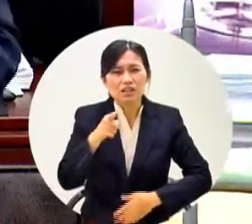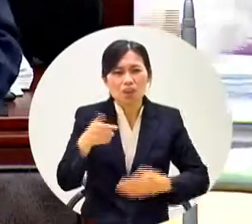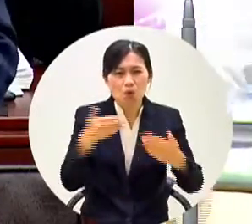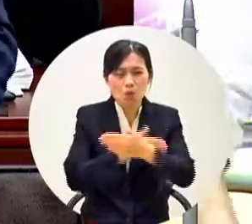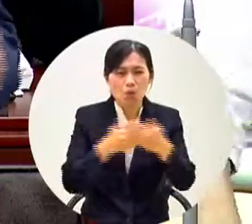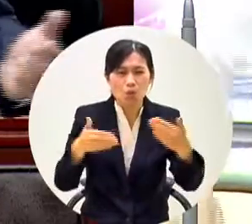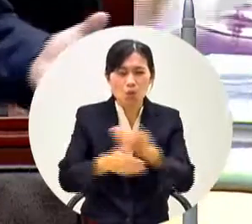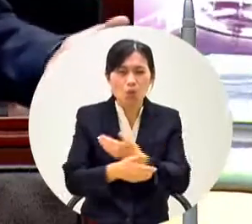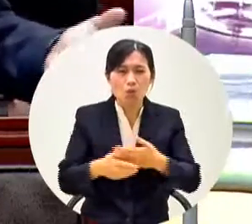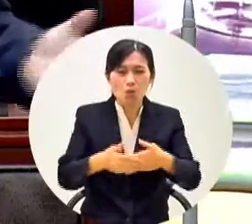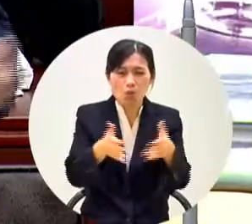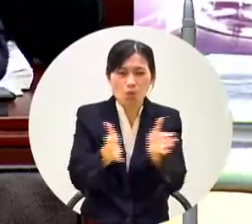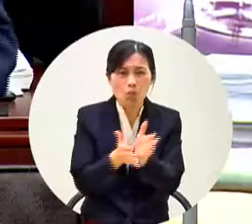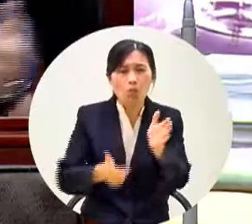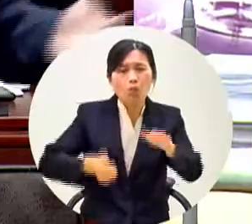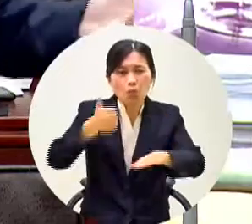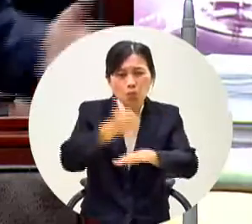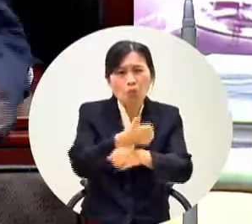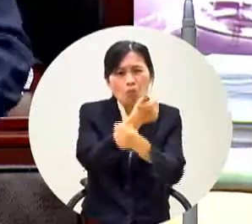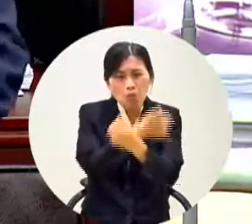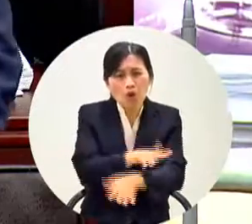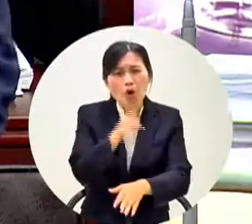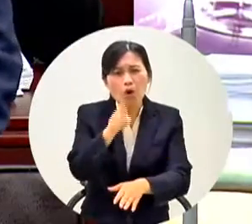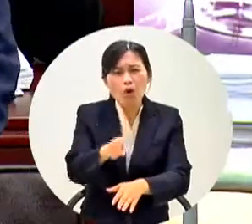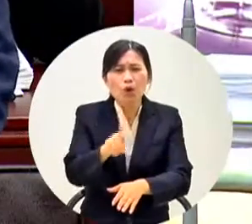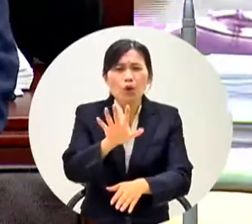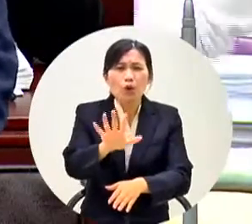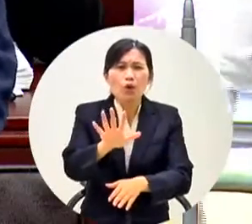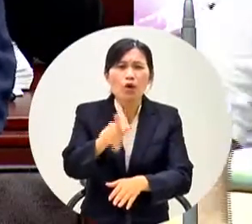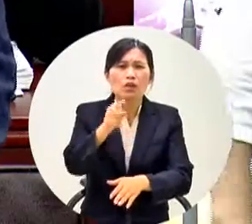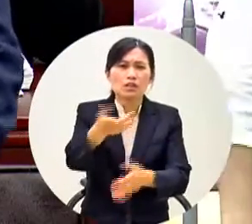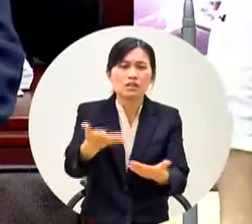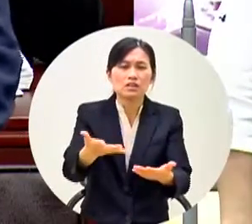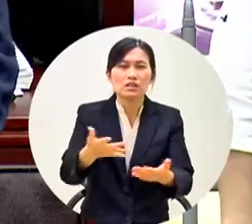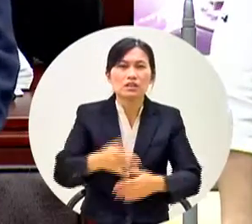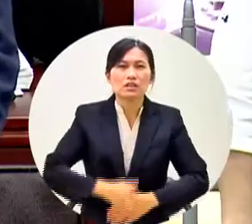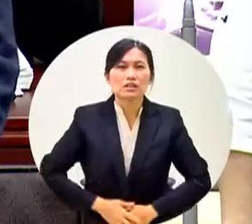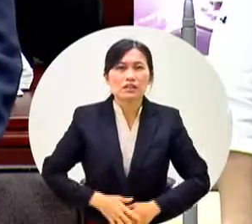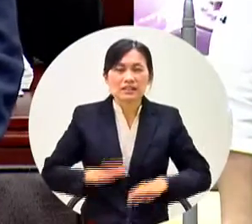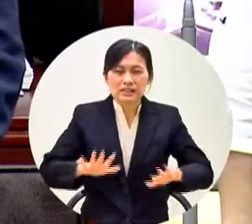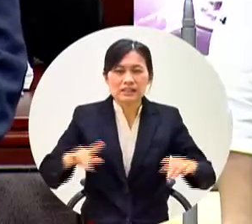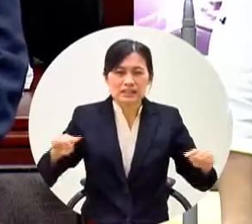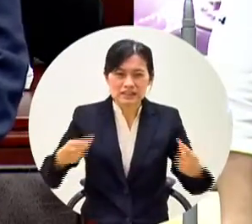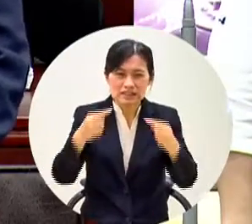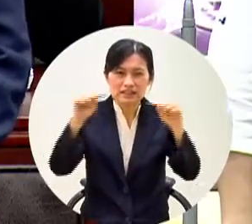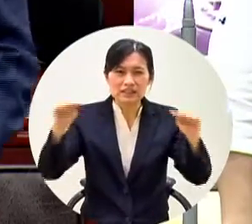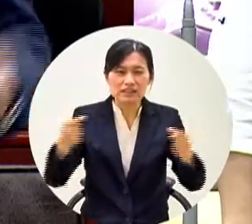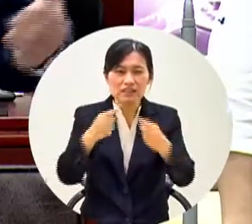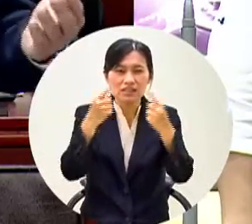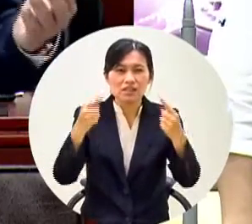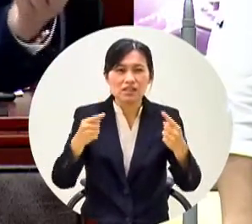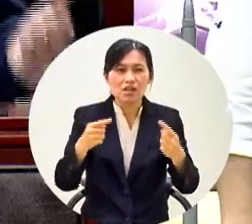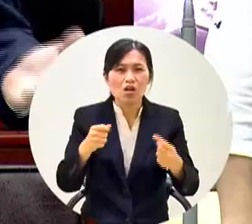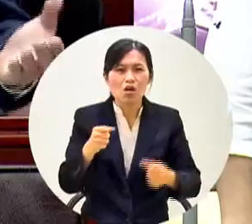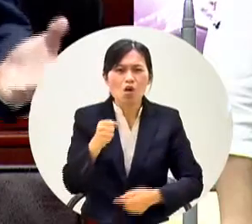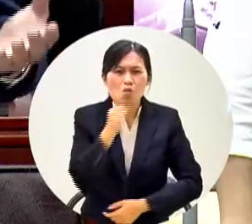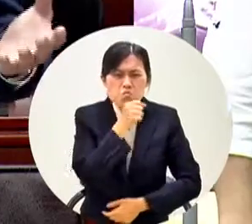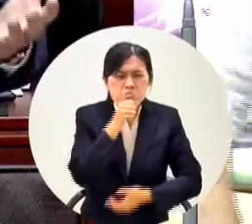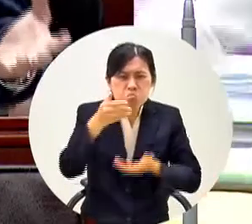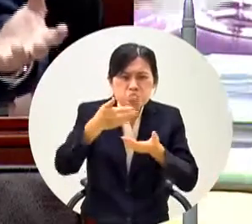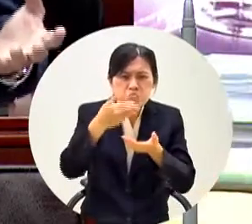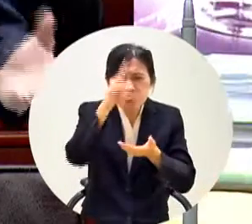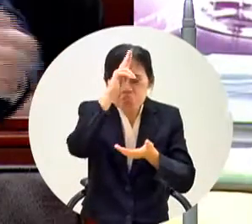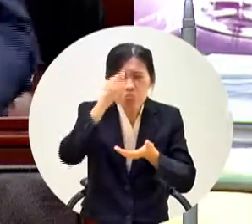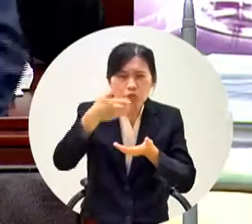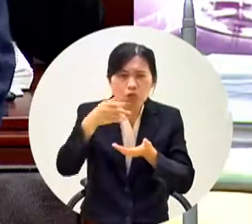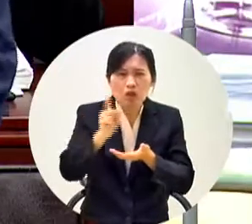交通勃雄市的營養午餐應該統一招標囉你幹嘛跟我講有人問你營養午餐的部分嗎你不要亂回答好